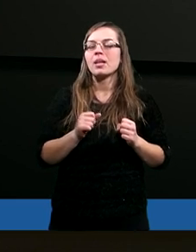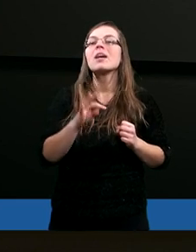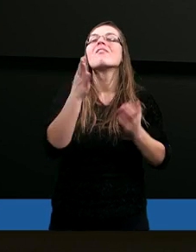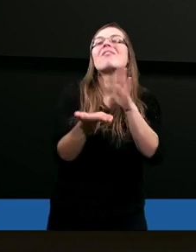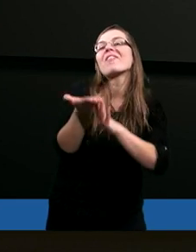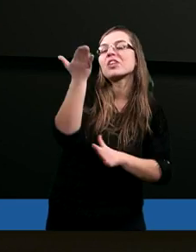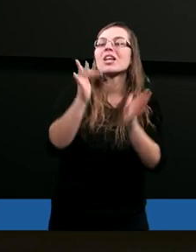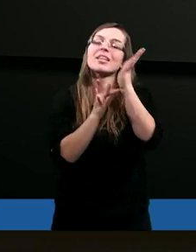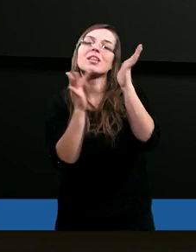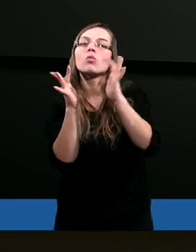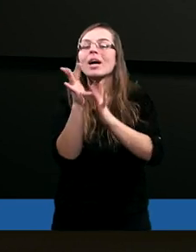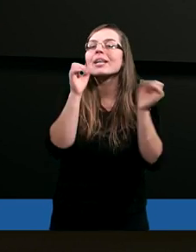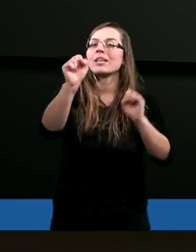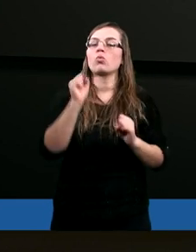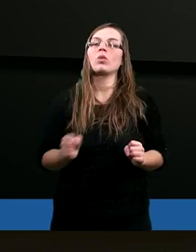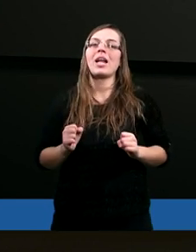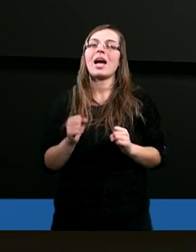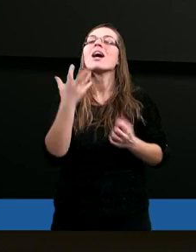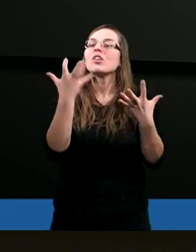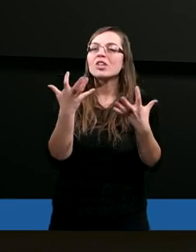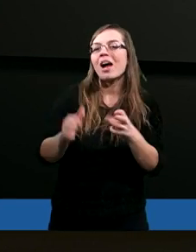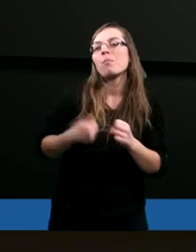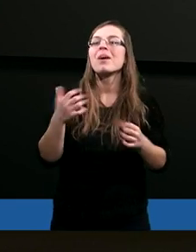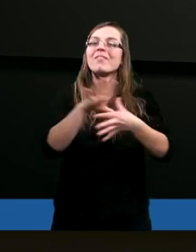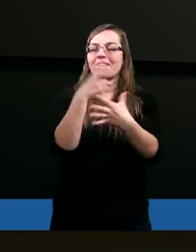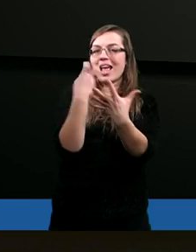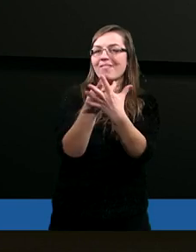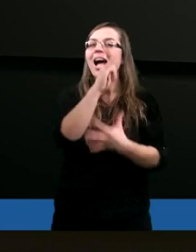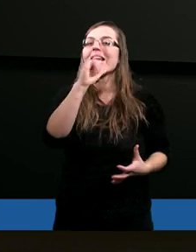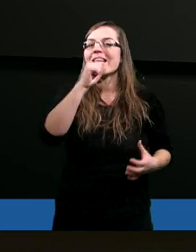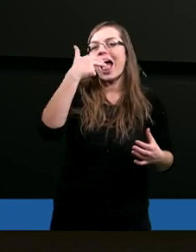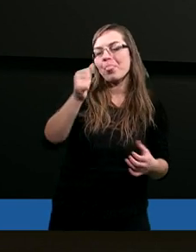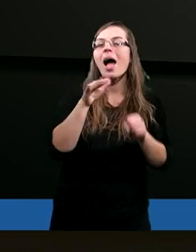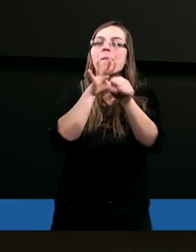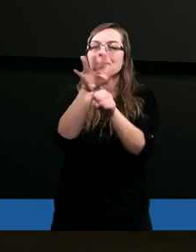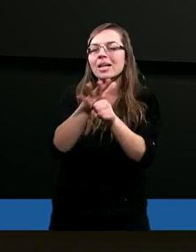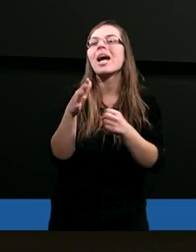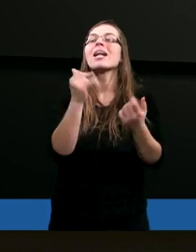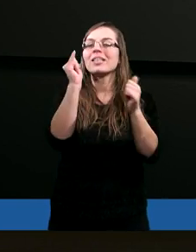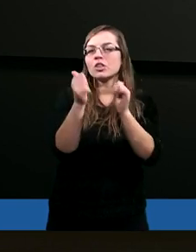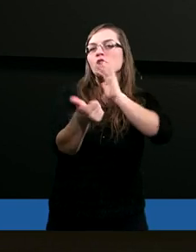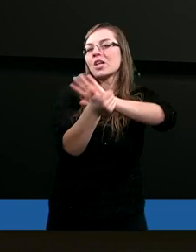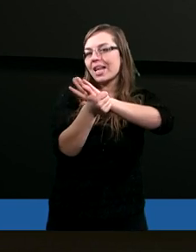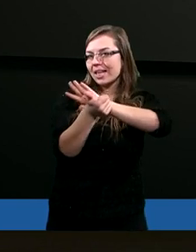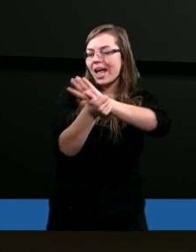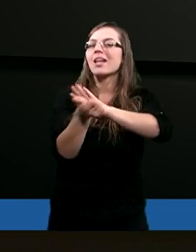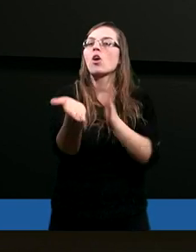wywyższenie Jezusa Chrystusa. Chciałbym z Ewangelii Jana z 15 i 16